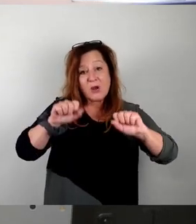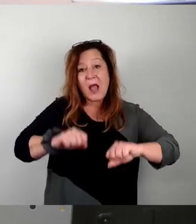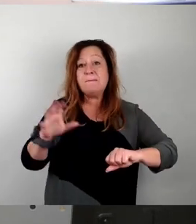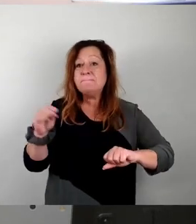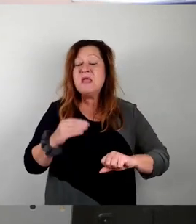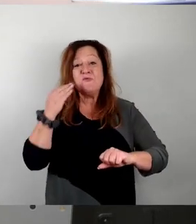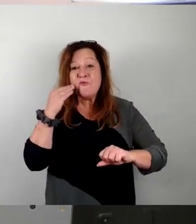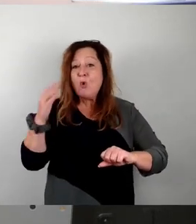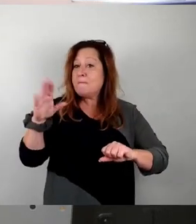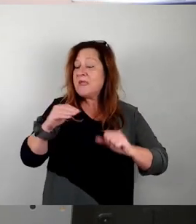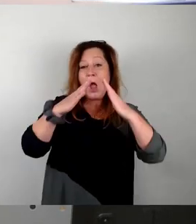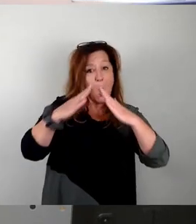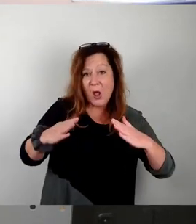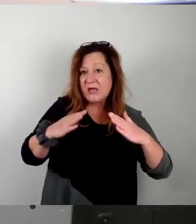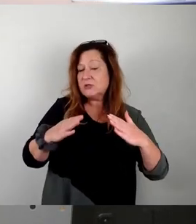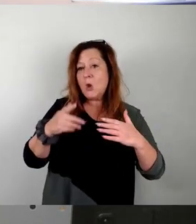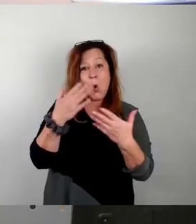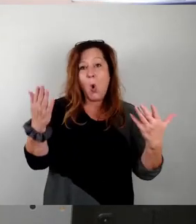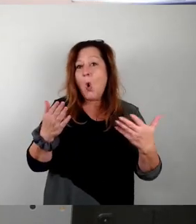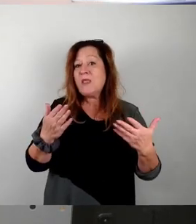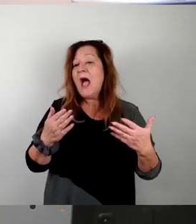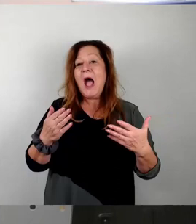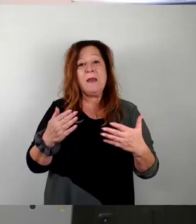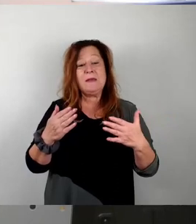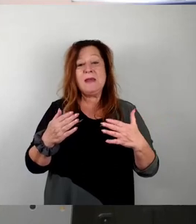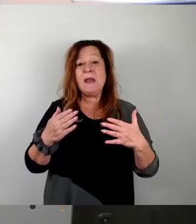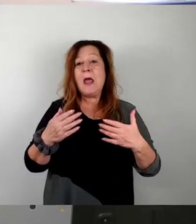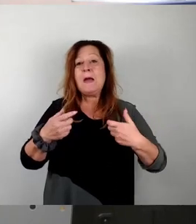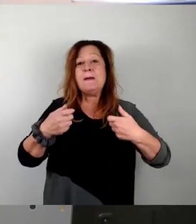Häusern und die man zum Beispiel auch an Bauherrengemeinschaften geben könnte.